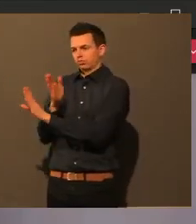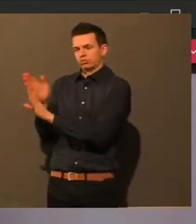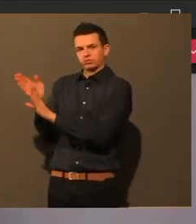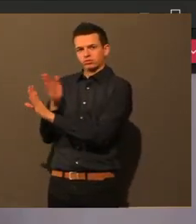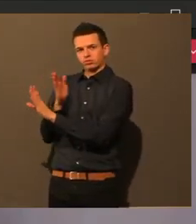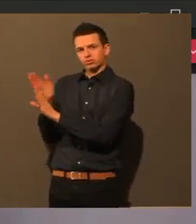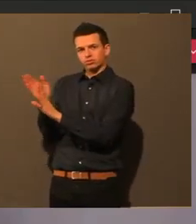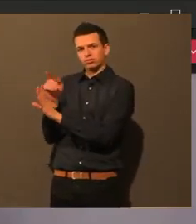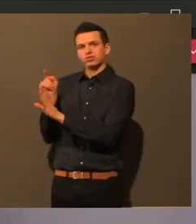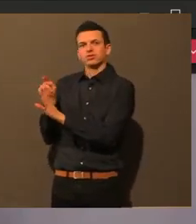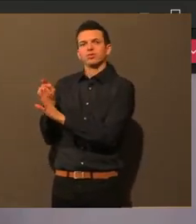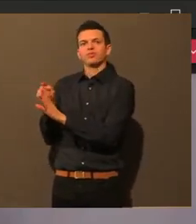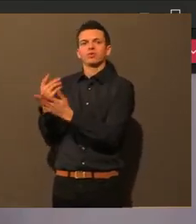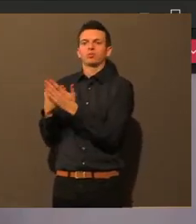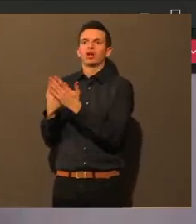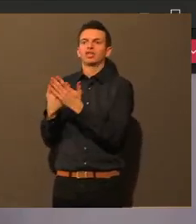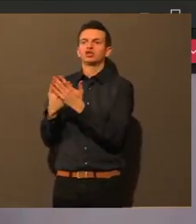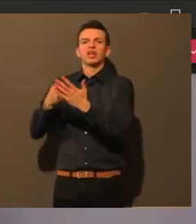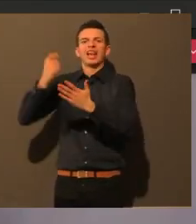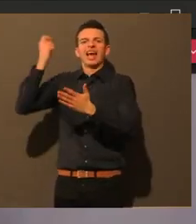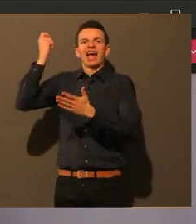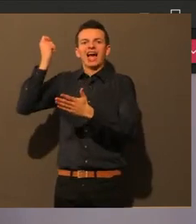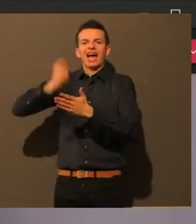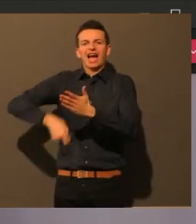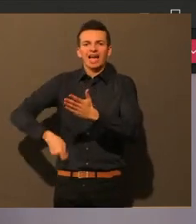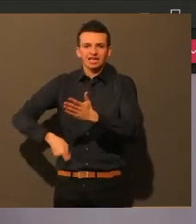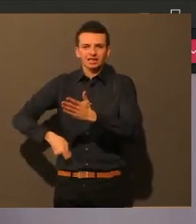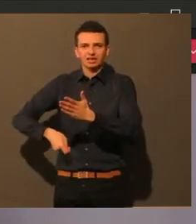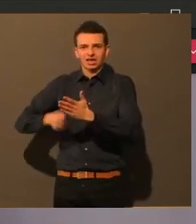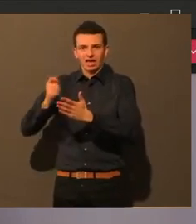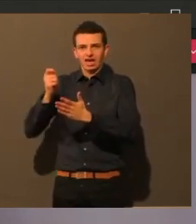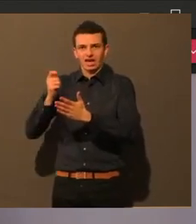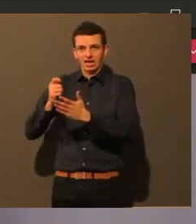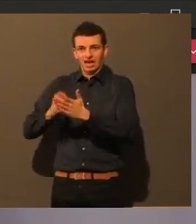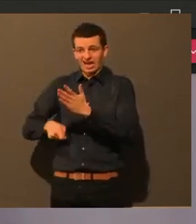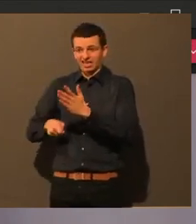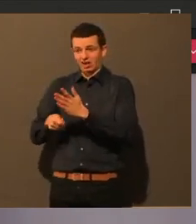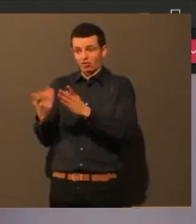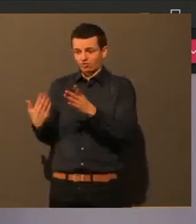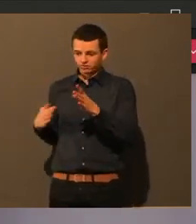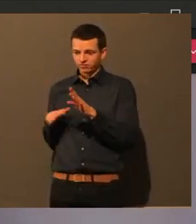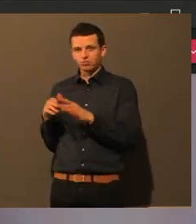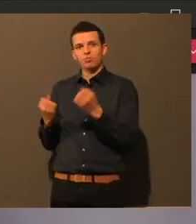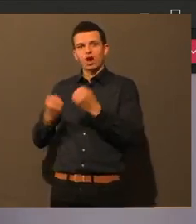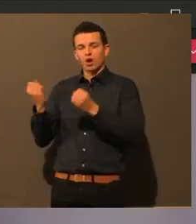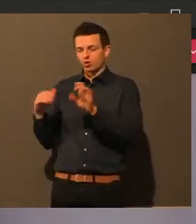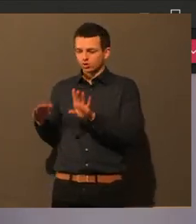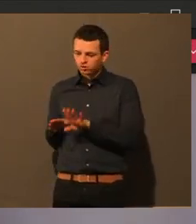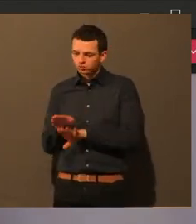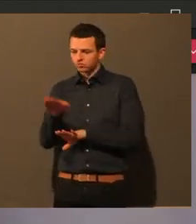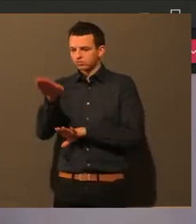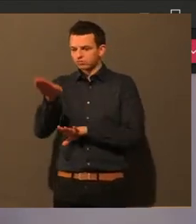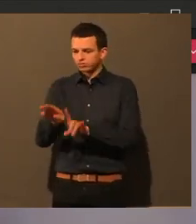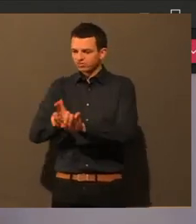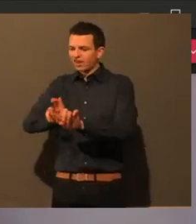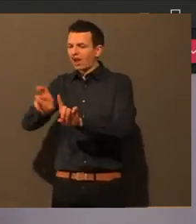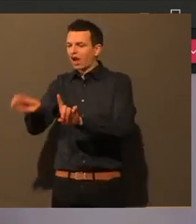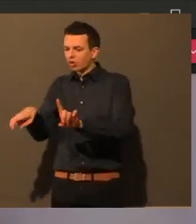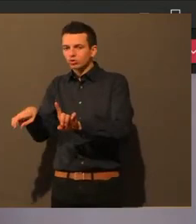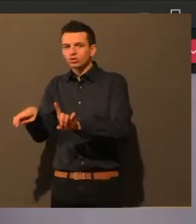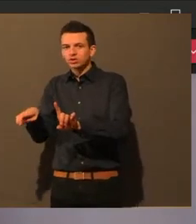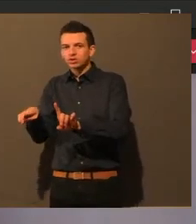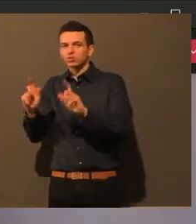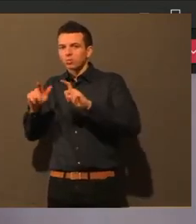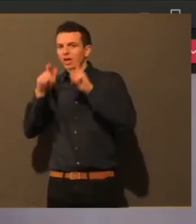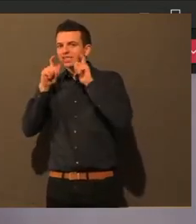Parkplätzen beim Einkaufen und die gibt es aktuell in Königsbrunn eben nicht. Das bedeutet, ich kann bei mir an der Grenze zum Edeka gehen, muss eine Maske